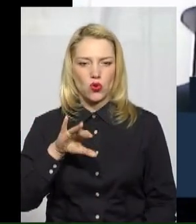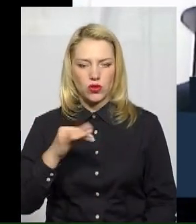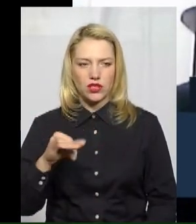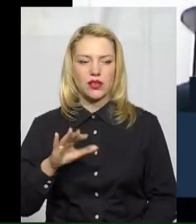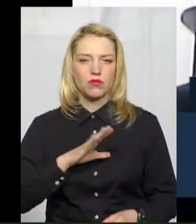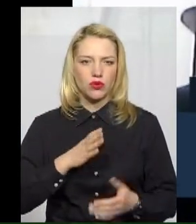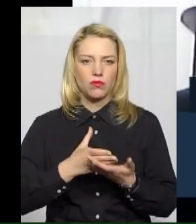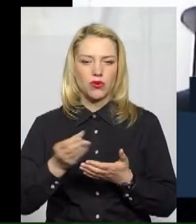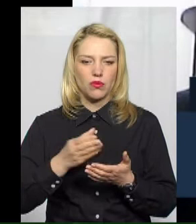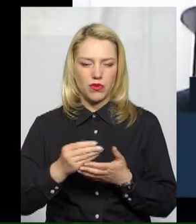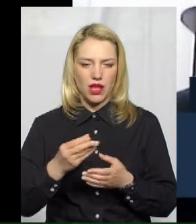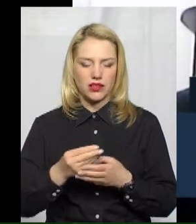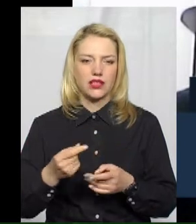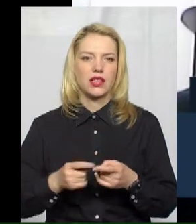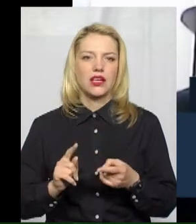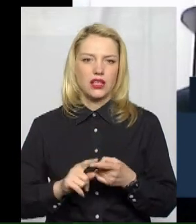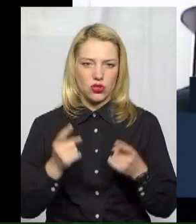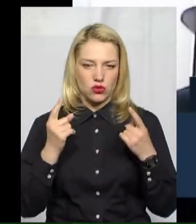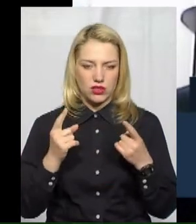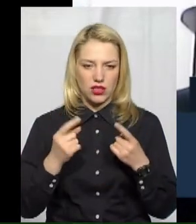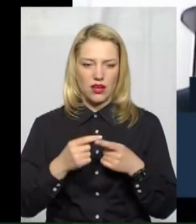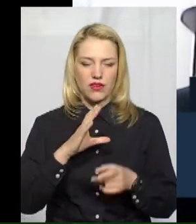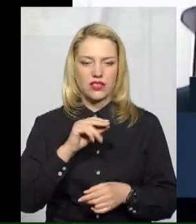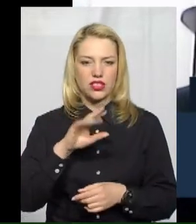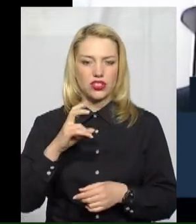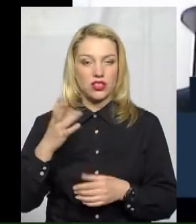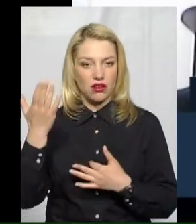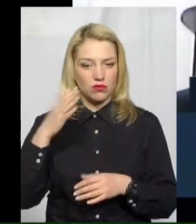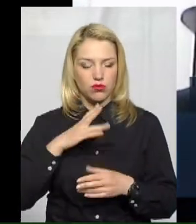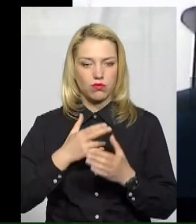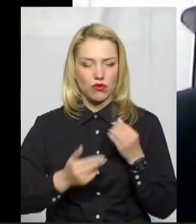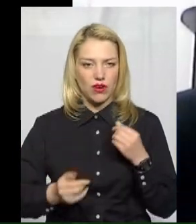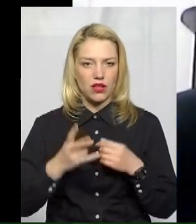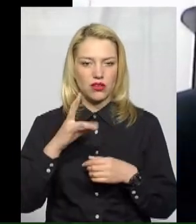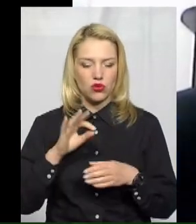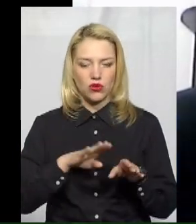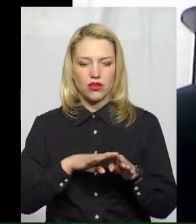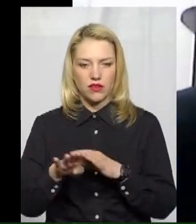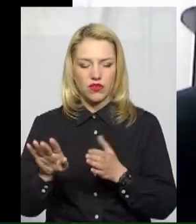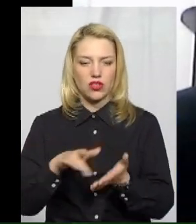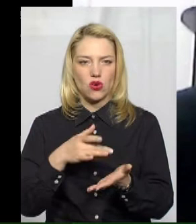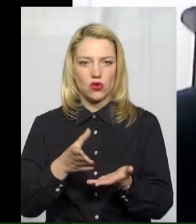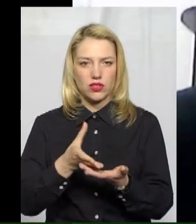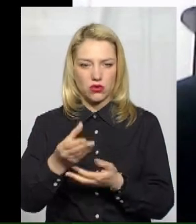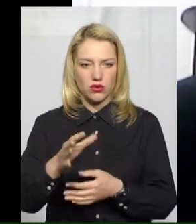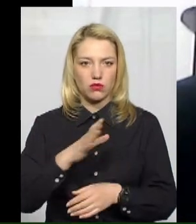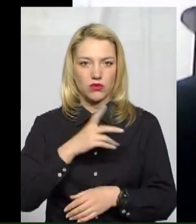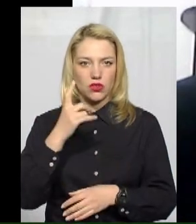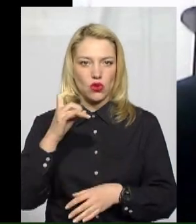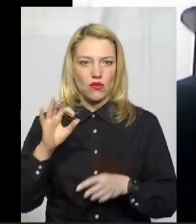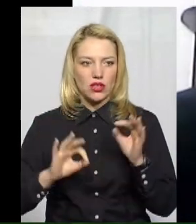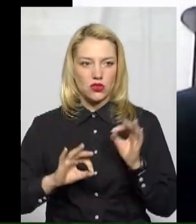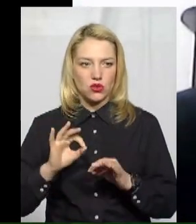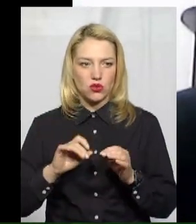січень завжди провальний у нас виходить, тому що святкові дні, але рівень розрахунки був 100%. Лютий ми ще більше